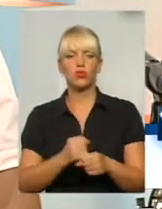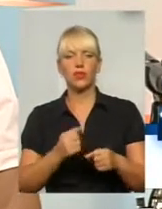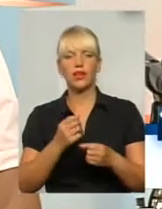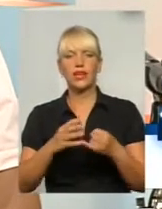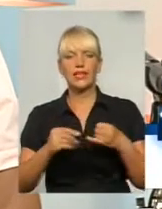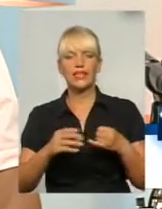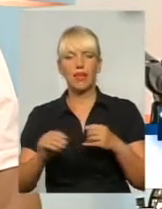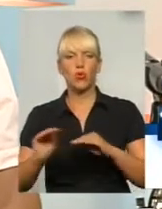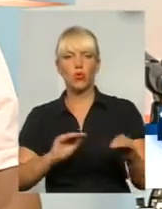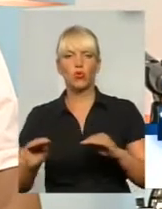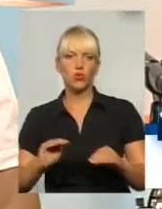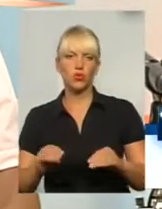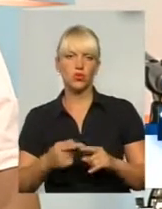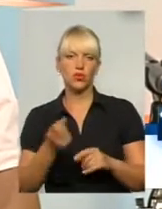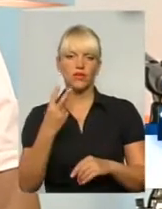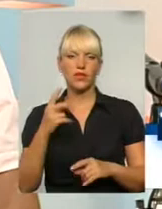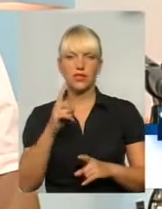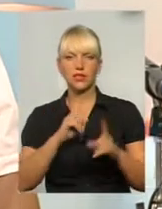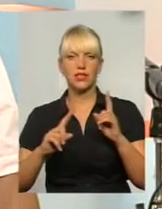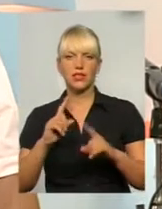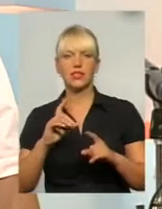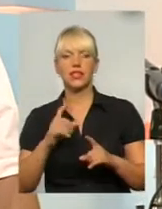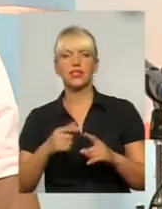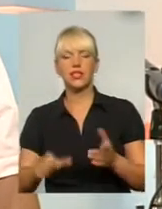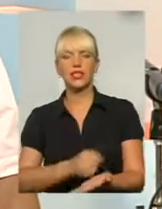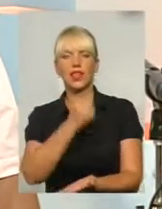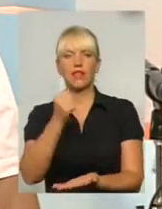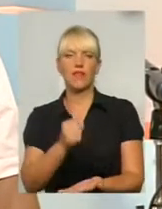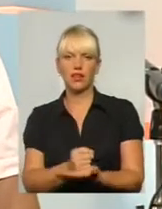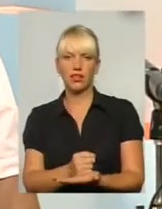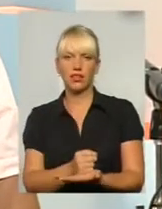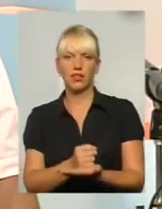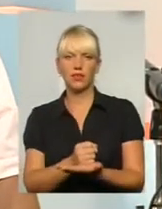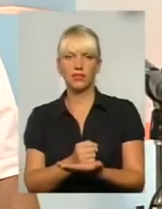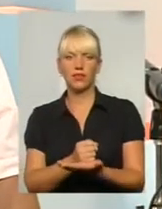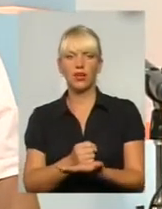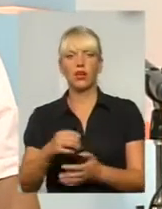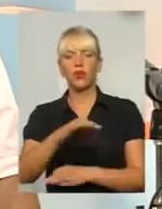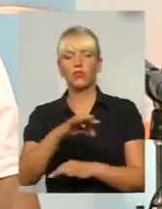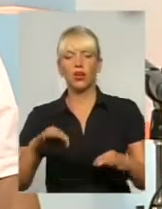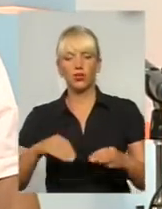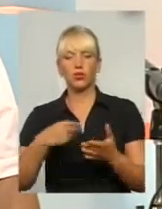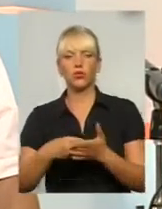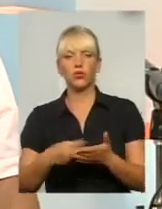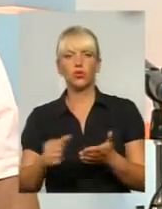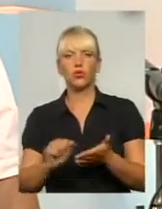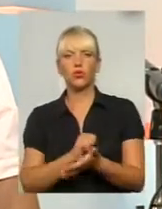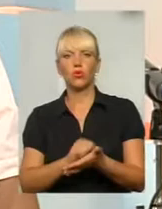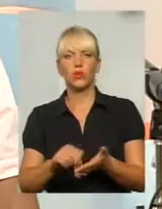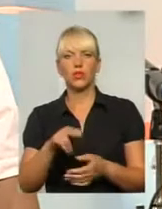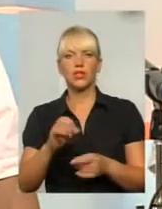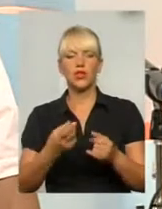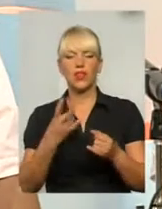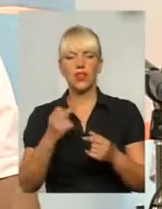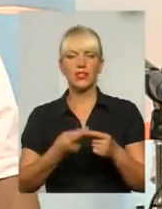12 липня на сесії затвердили проєктну повторісну документацію на цю земельну ділянку